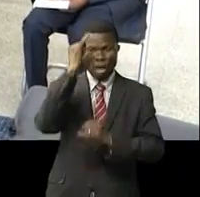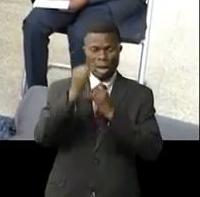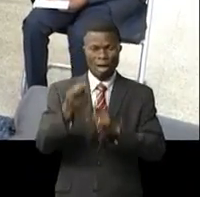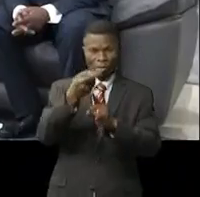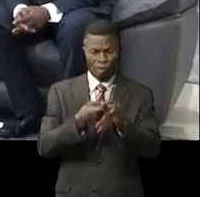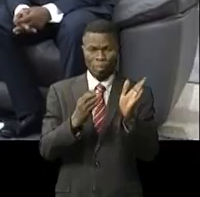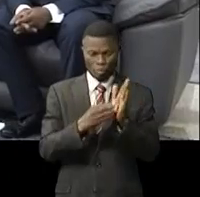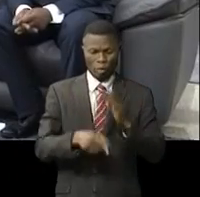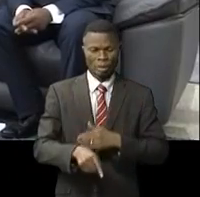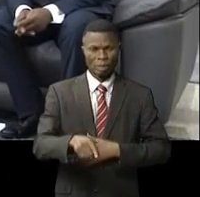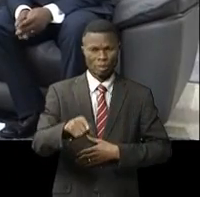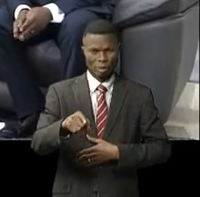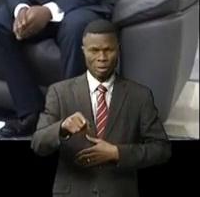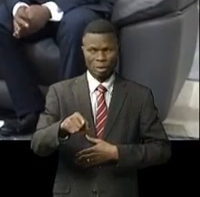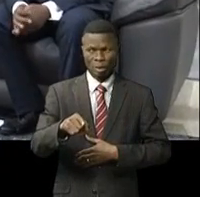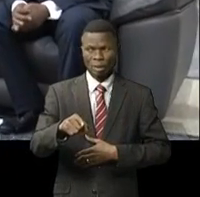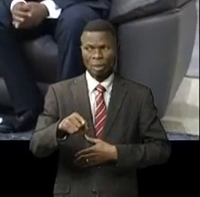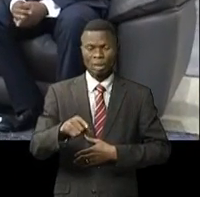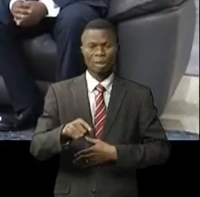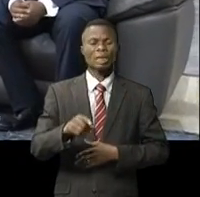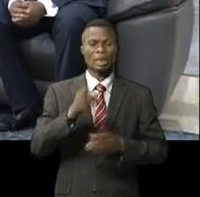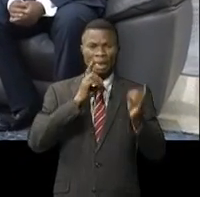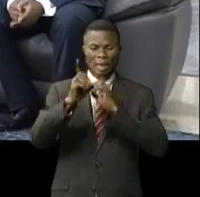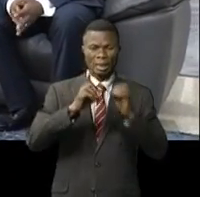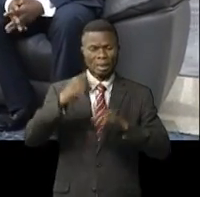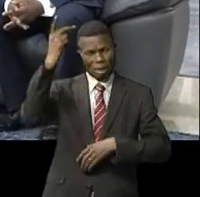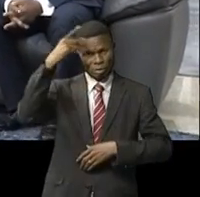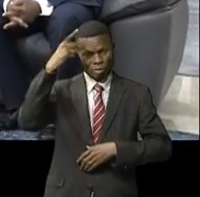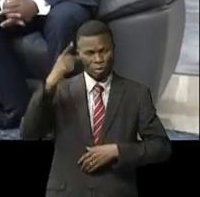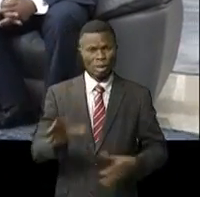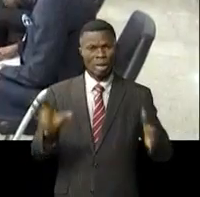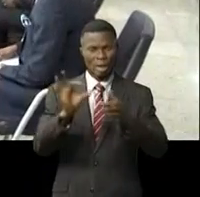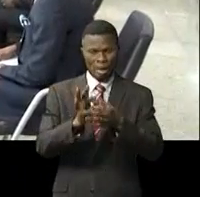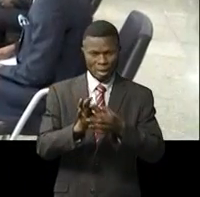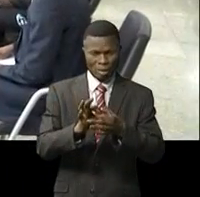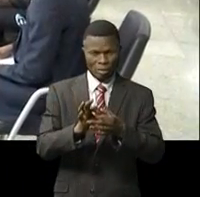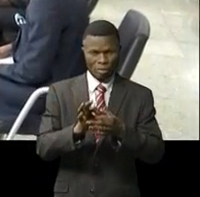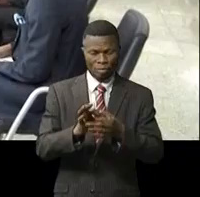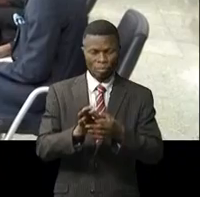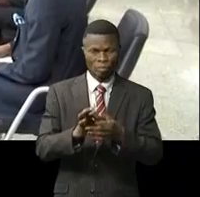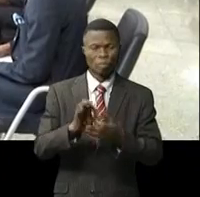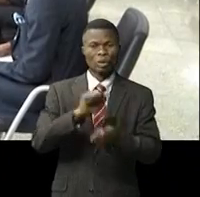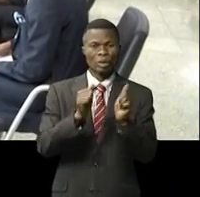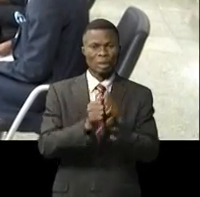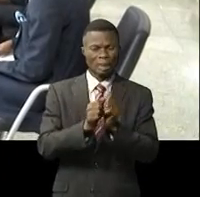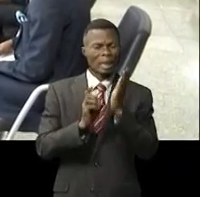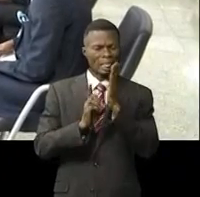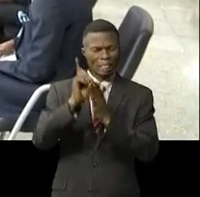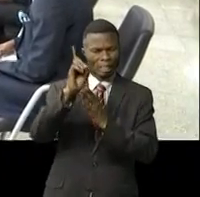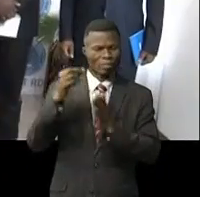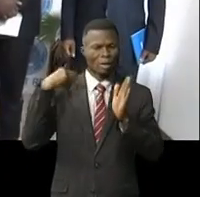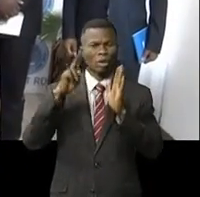mois de septembre en cours. Vous savez, ce processus de dialogue politique est inclusif, il ne comprend pas uniquement, enfin, il va au-delà du gouvernement,